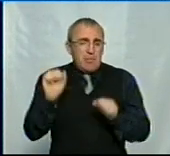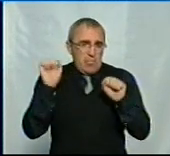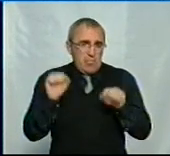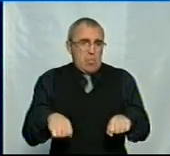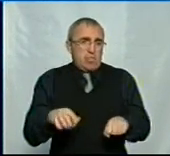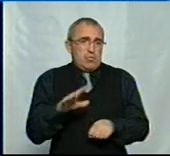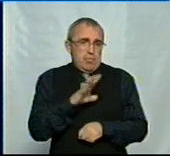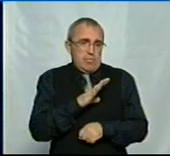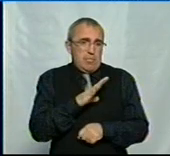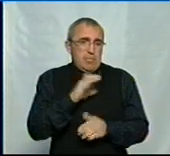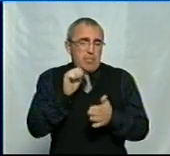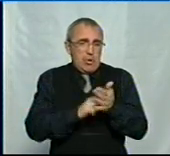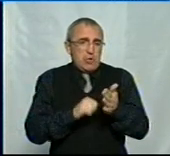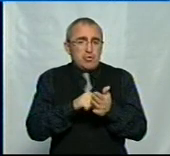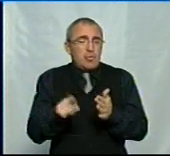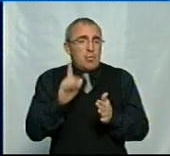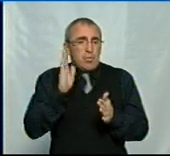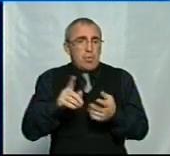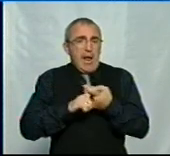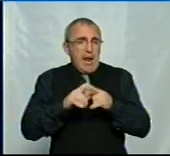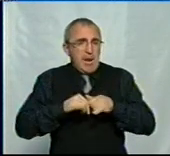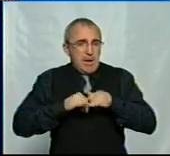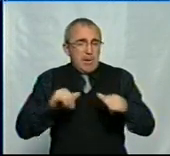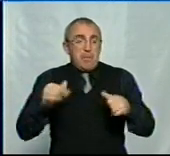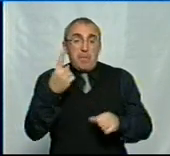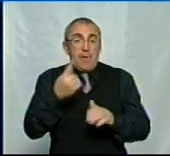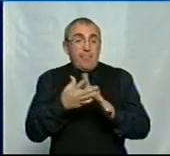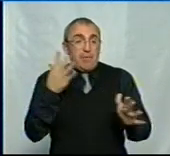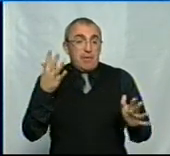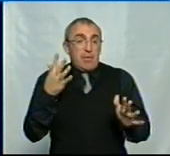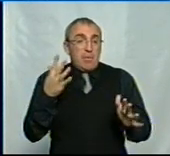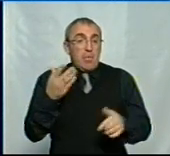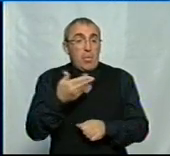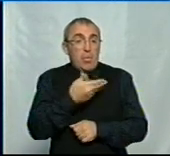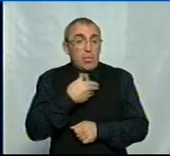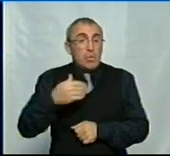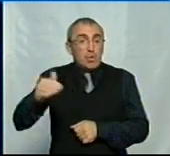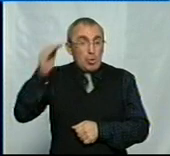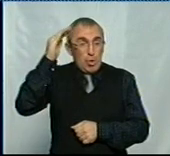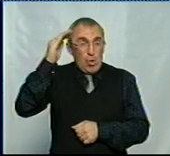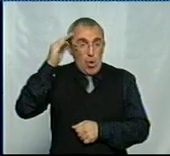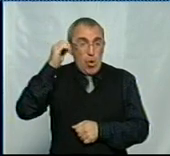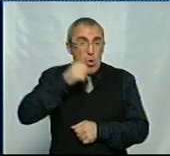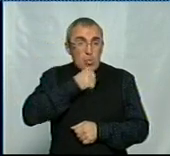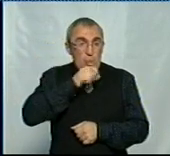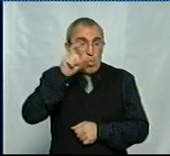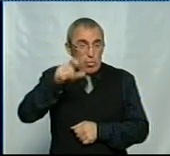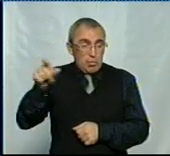тільки діти можуть бути причиною того, що буде епідемія, а в першу чергу наразі в нас дорослі можуть бути причиною...